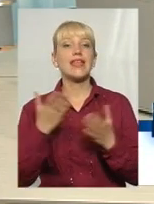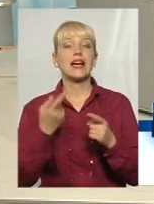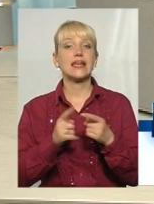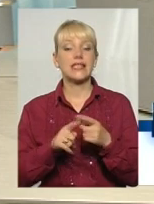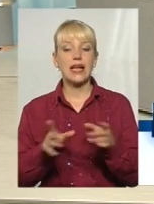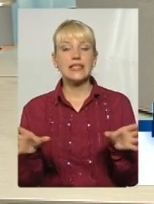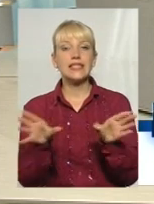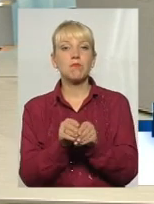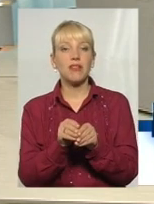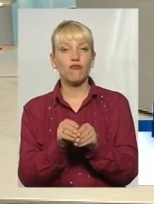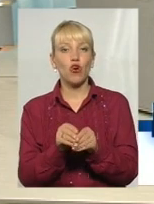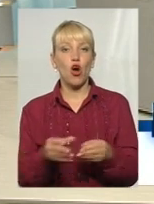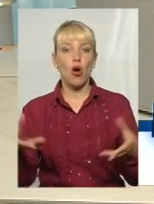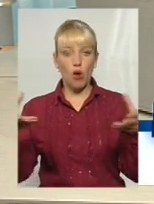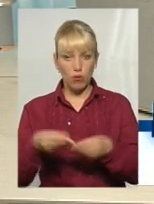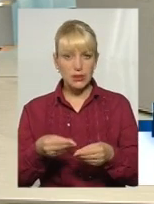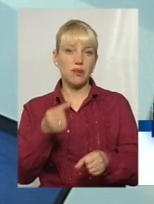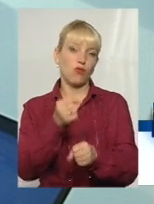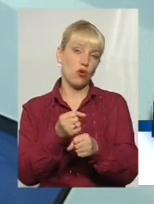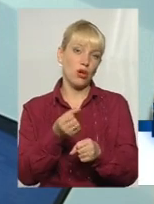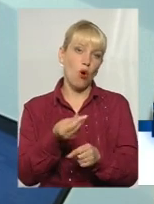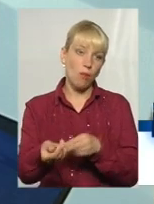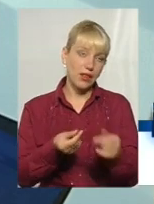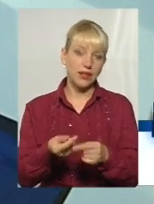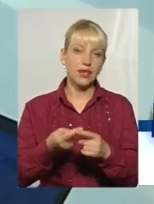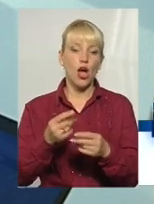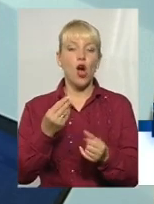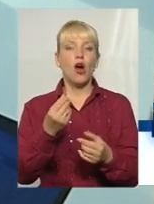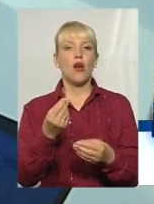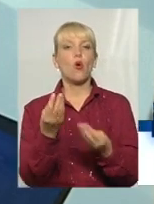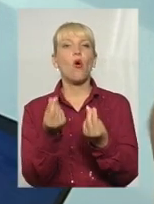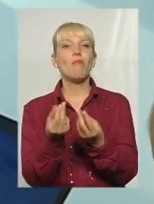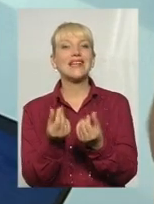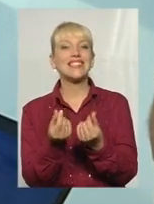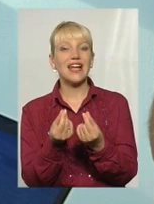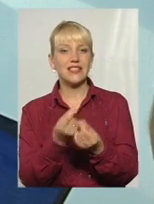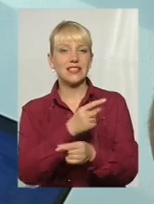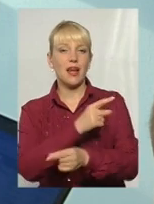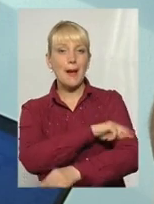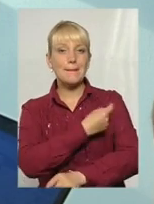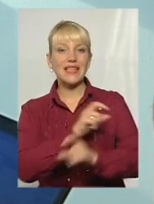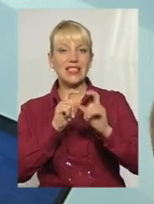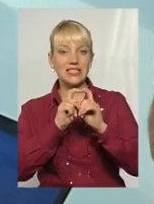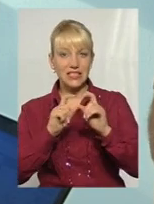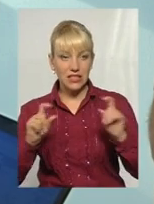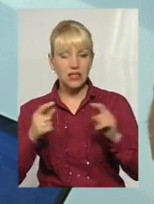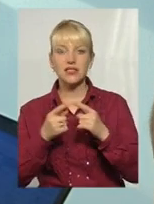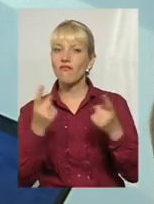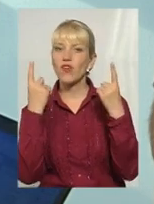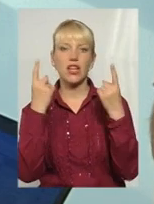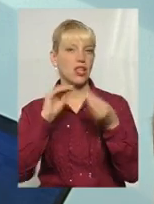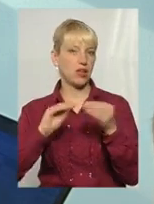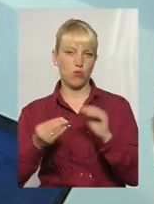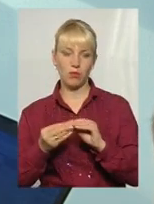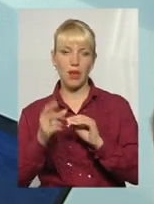співоплата. Тому що, знаєте, я скажу, що комерціалізація медицини – це теж сьогодні велика проблема і в Європі,